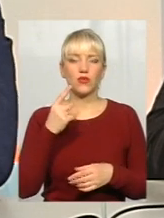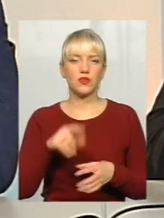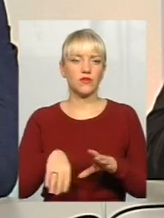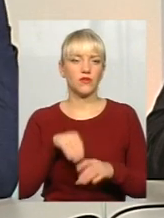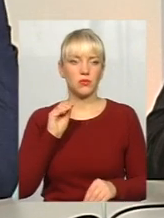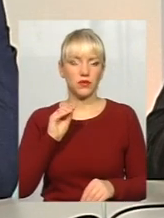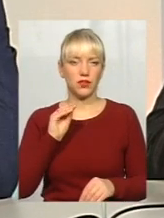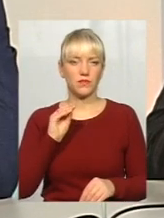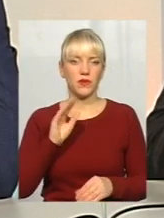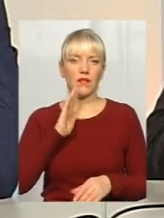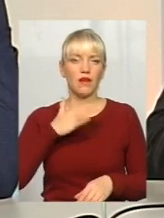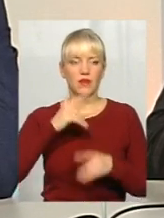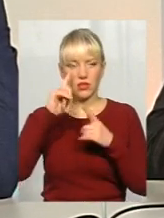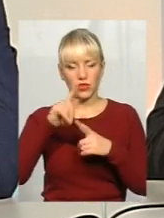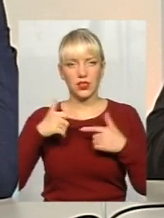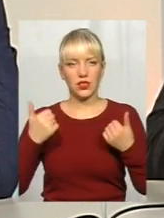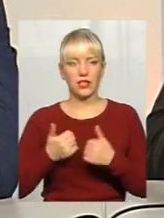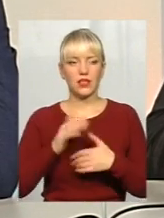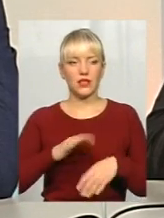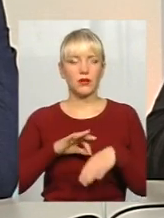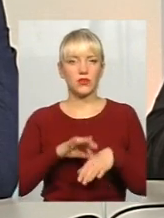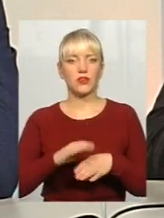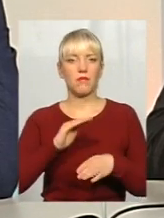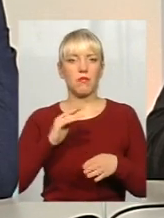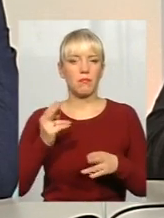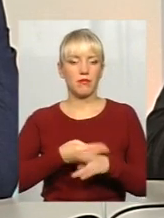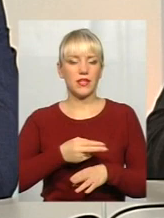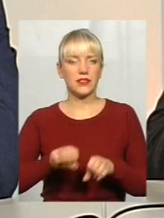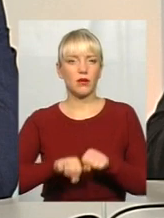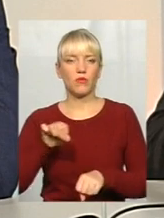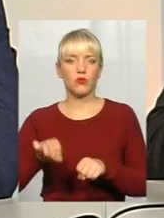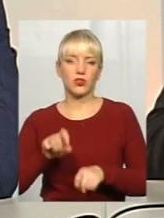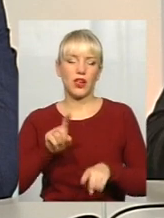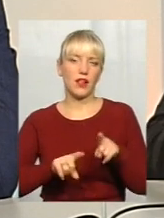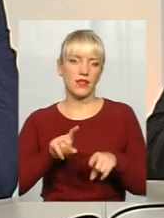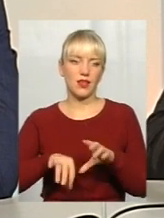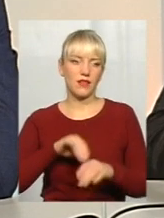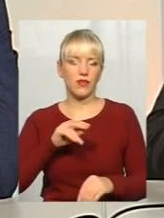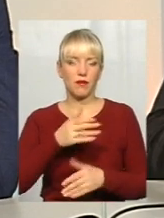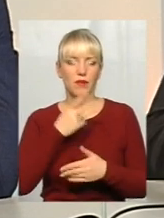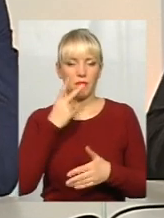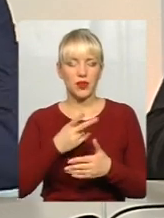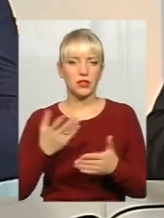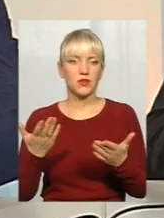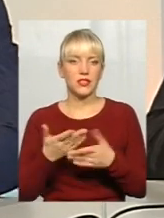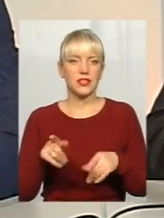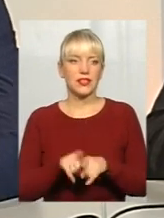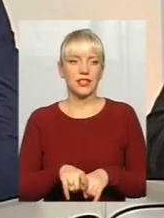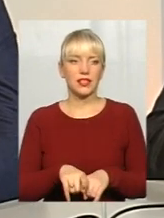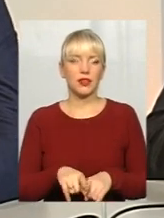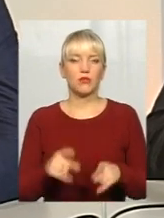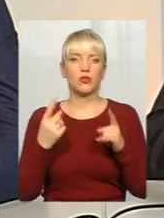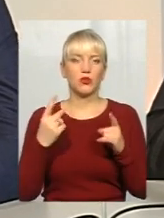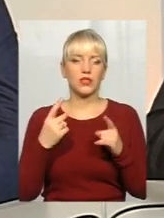в нашій країні ще не пройшли без порушень, а деякі вибори, ми бачили, що вони взагалі з такими досить такими